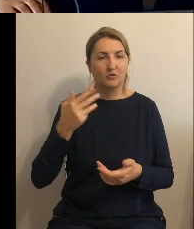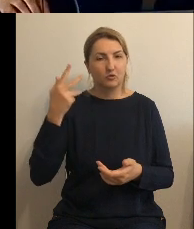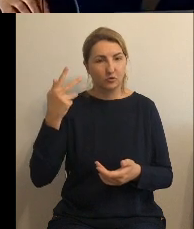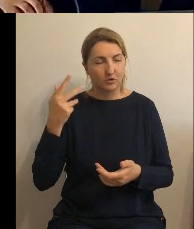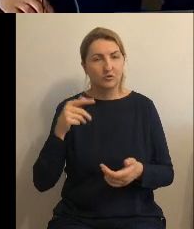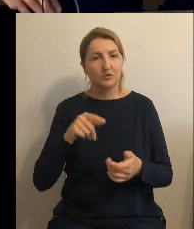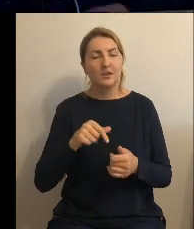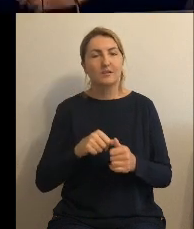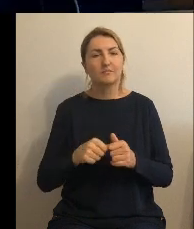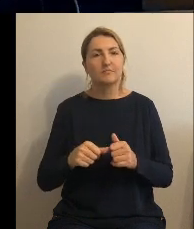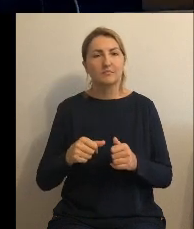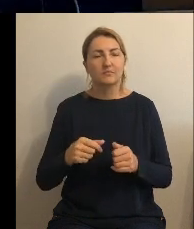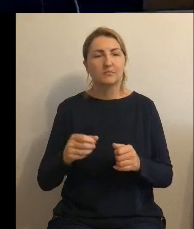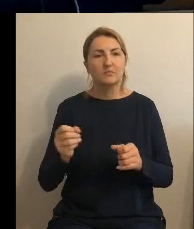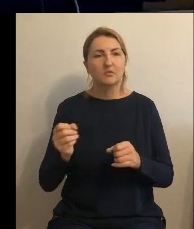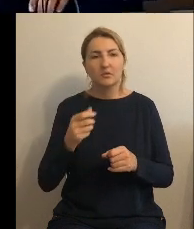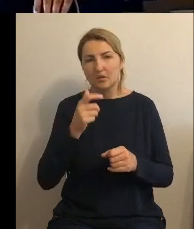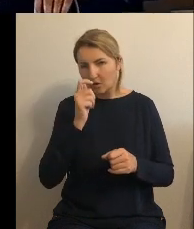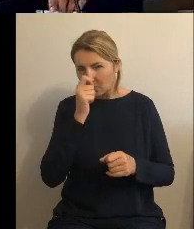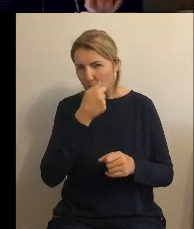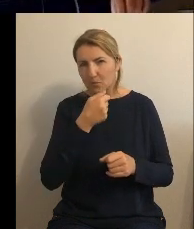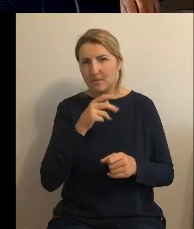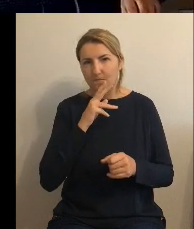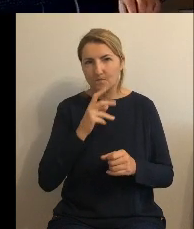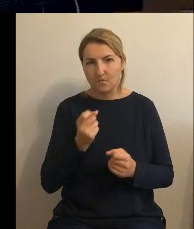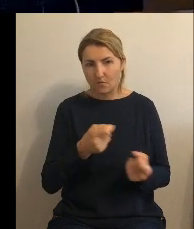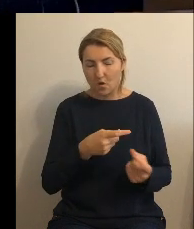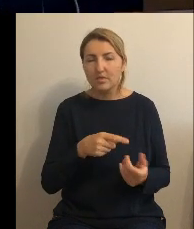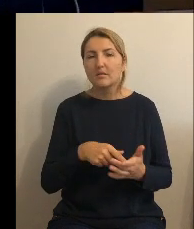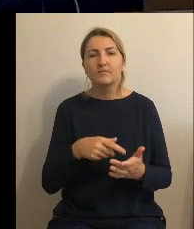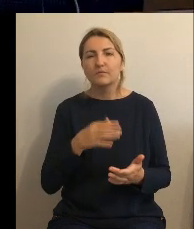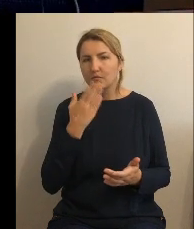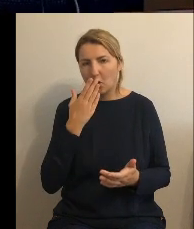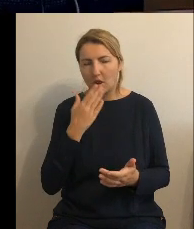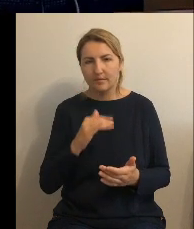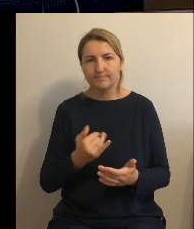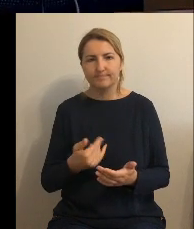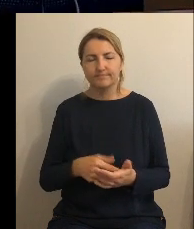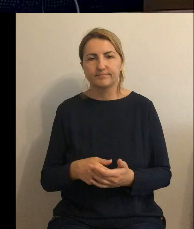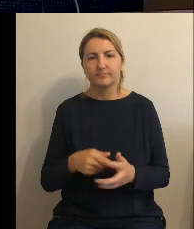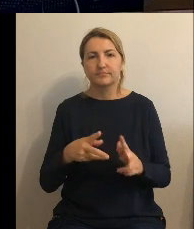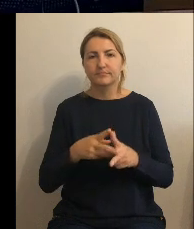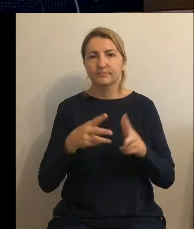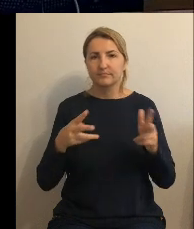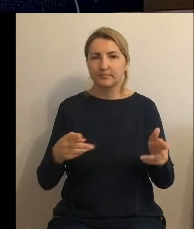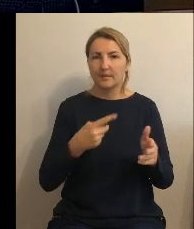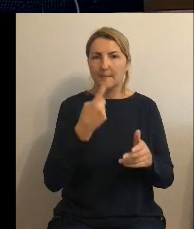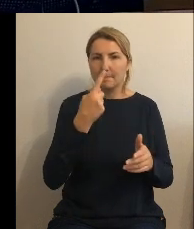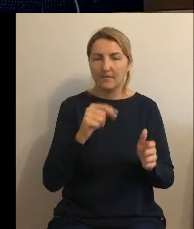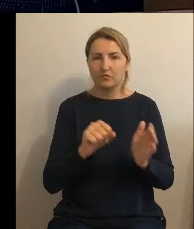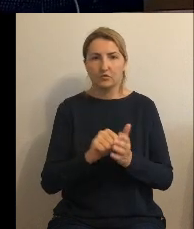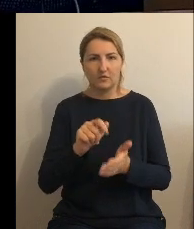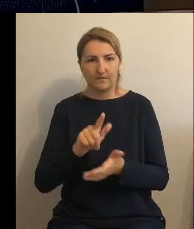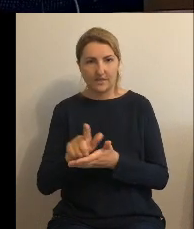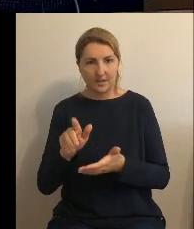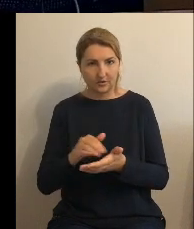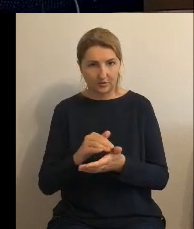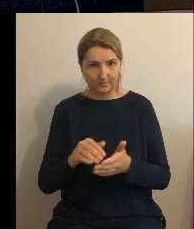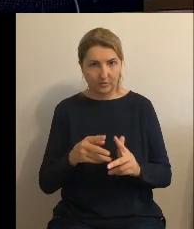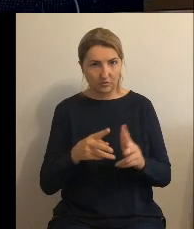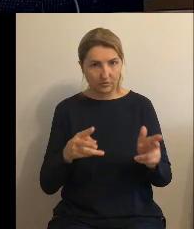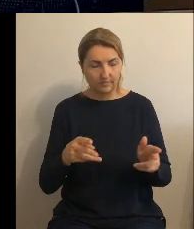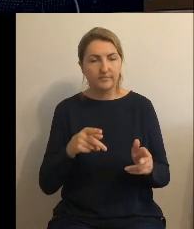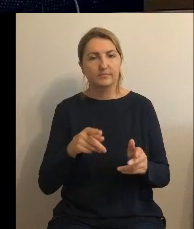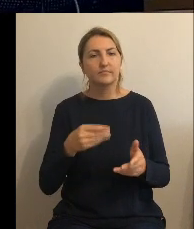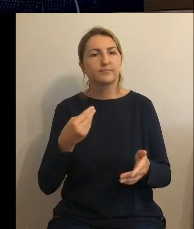sześcienny w okresie od 1 do 12 od pierwszego do dwunastego miesiąca obowiązywania taryfy 62